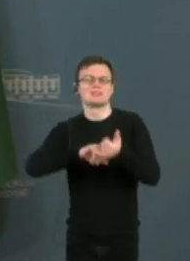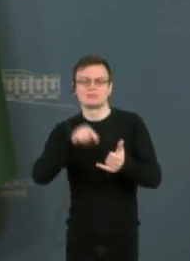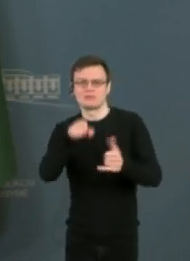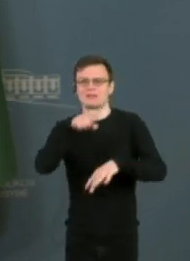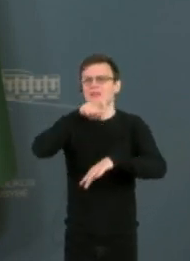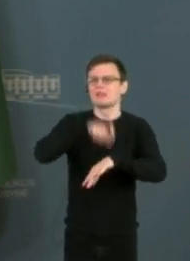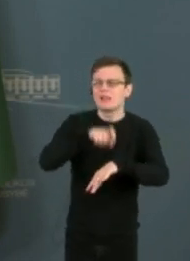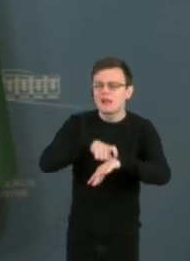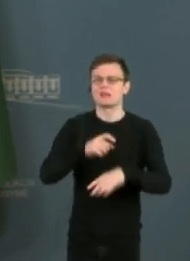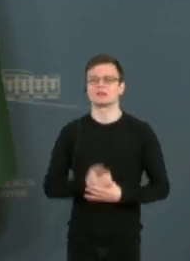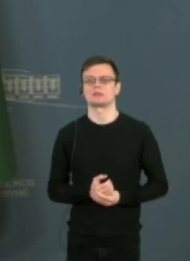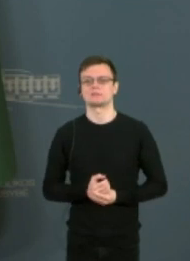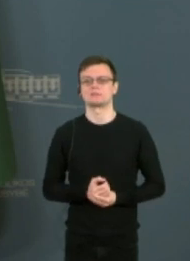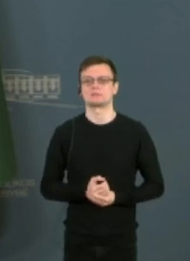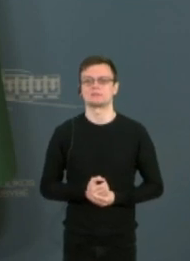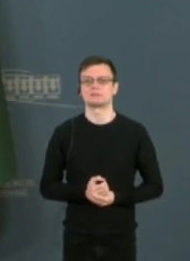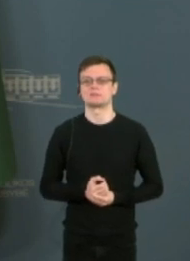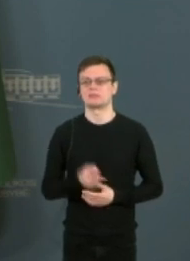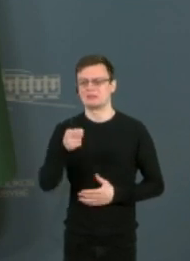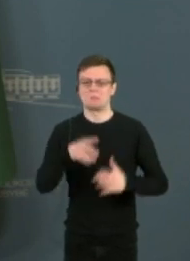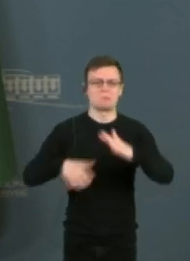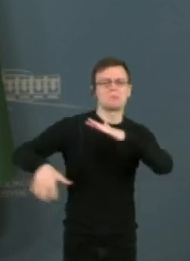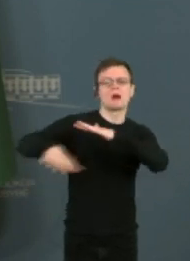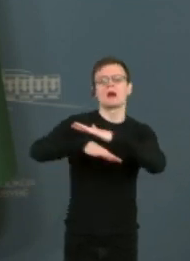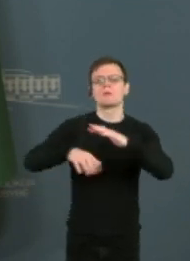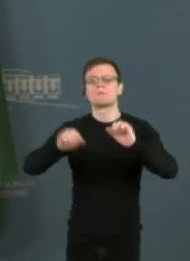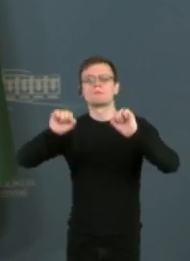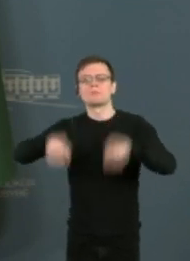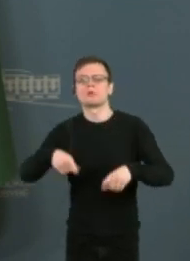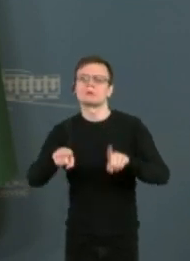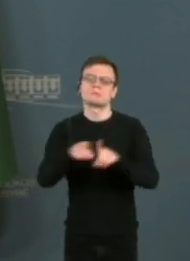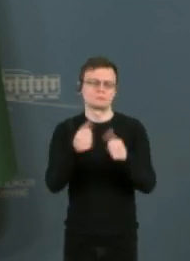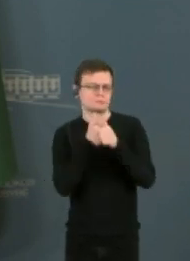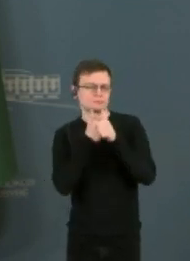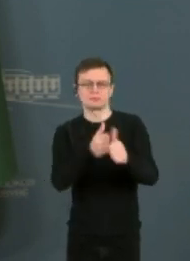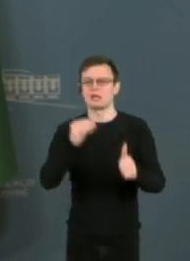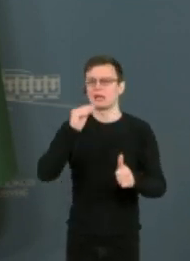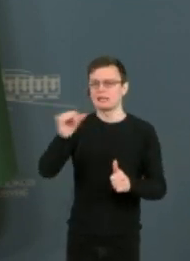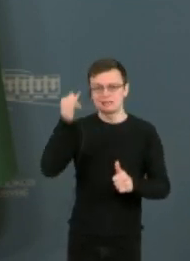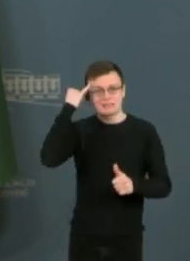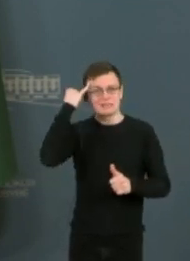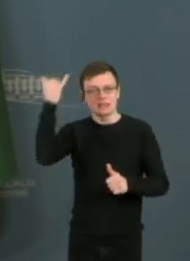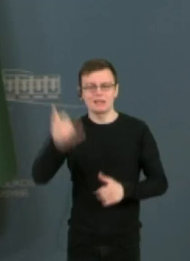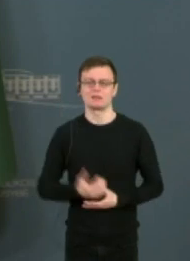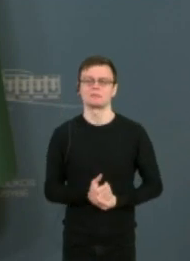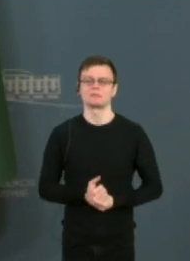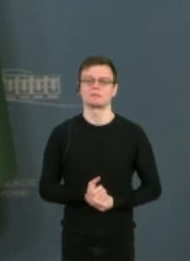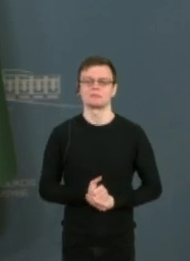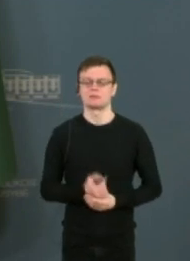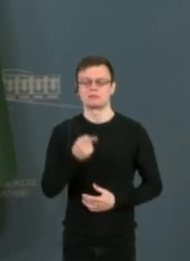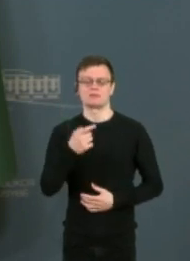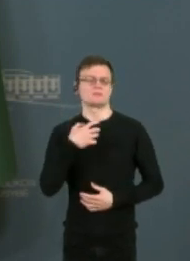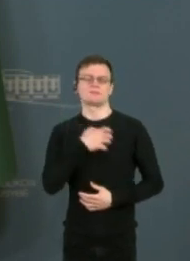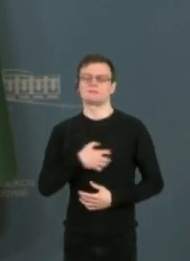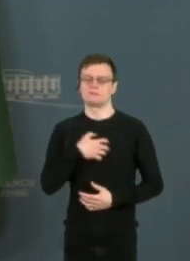pamatinis akmuo, kuriuo manau, kad remiasi taip pat ir pati Europos Sąjungos idėja, yra labai labai